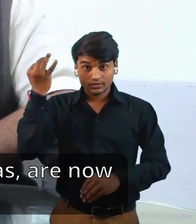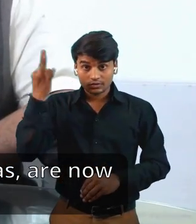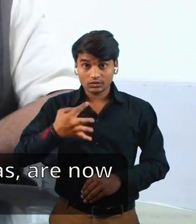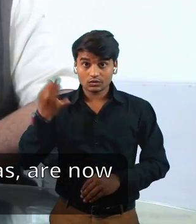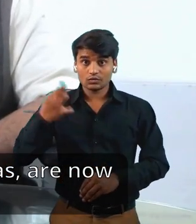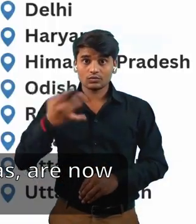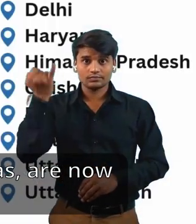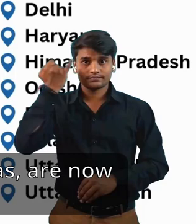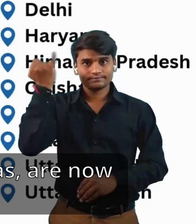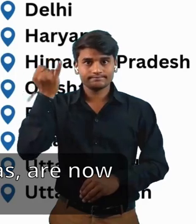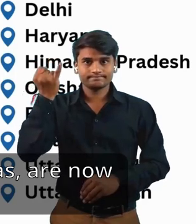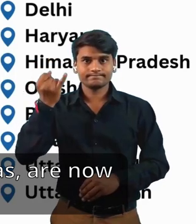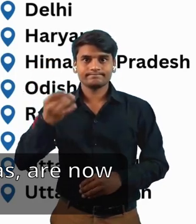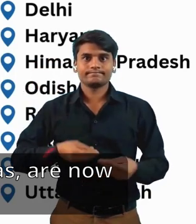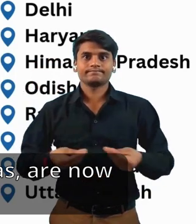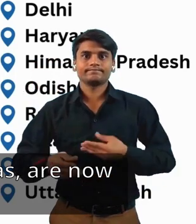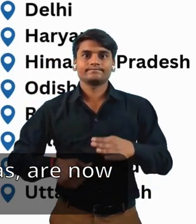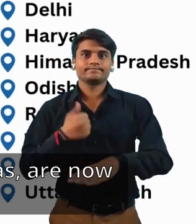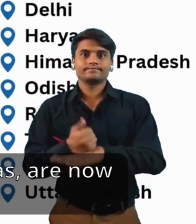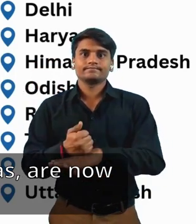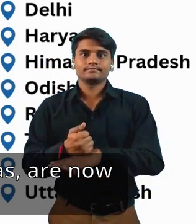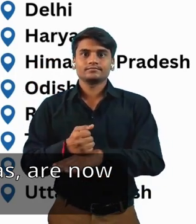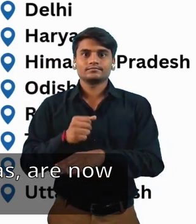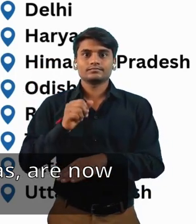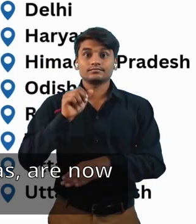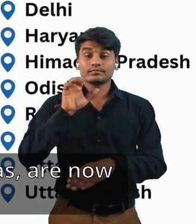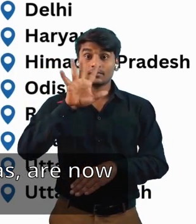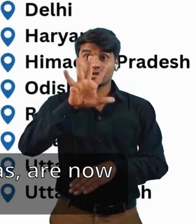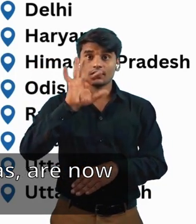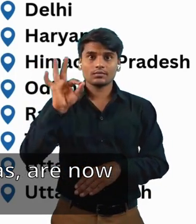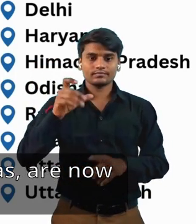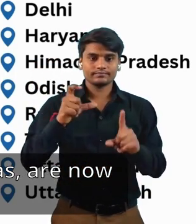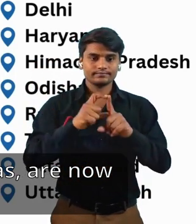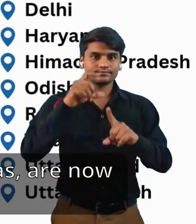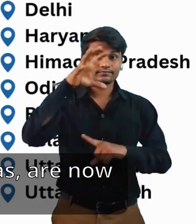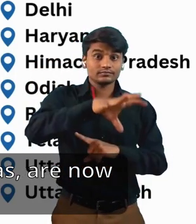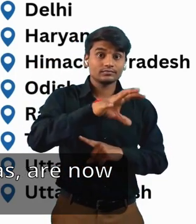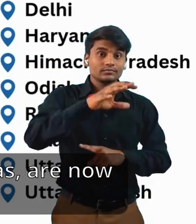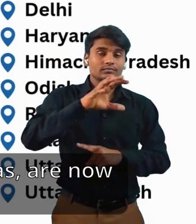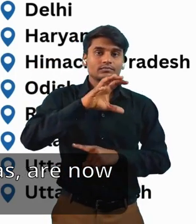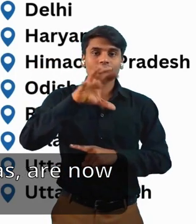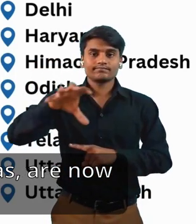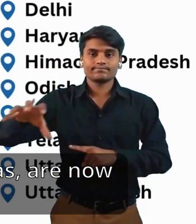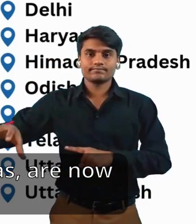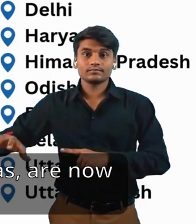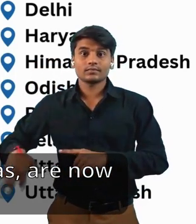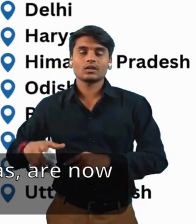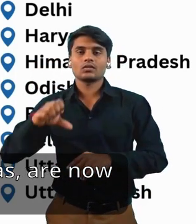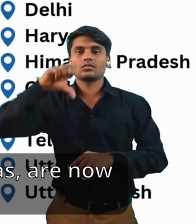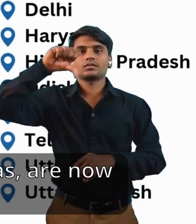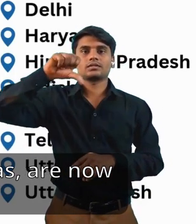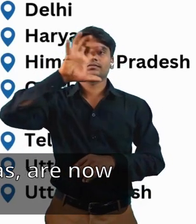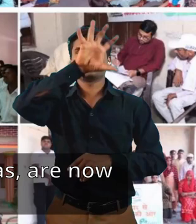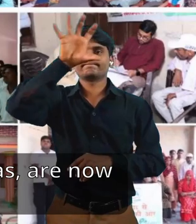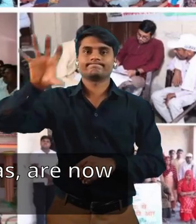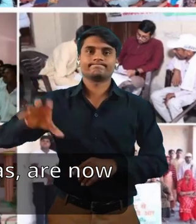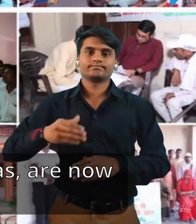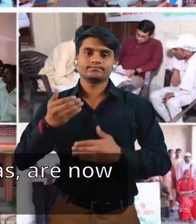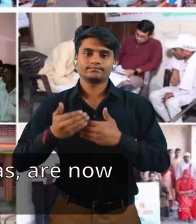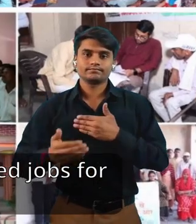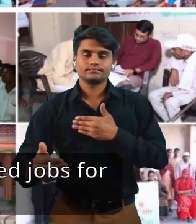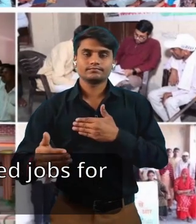के साथ, 50 डिस्टिक्स में और 9 राज्यों में ये दिव्यांगजन उद्यमिय अभी अपना उद्यमित्या की यात्रा